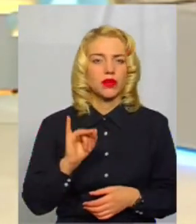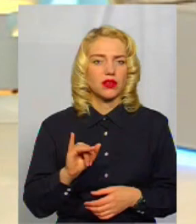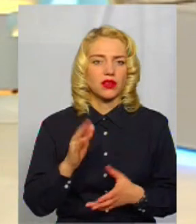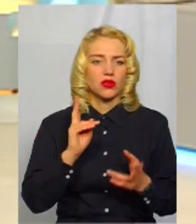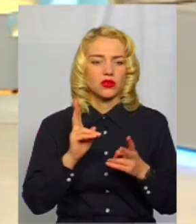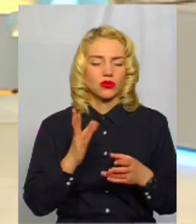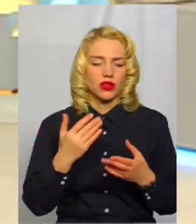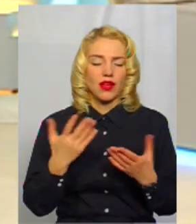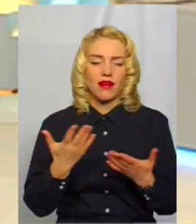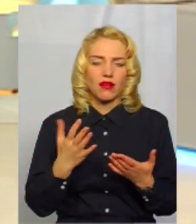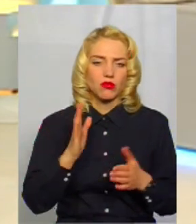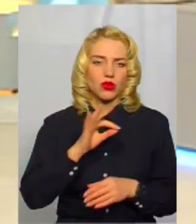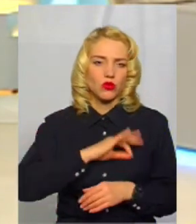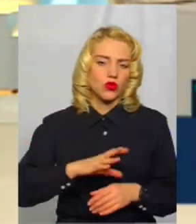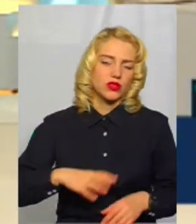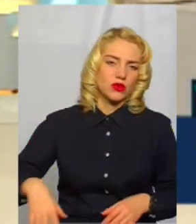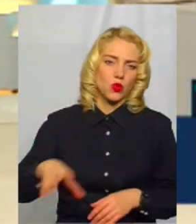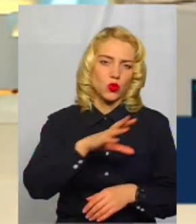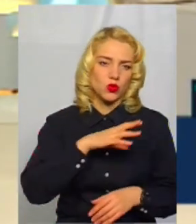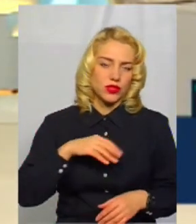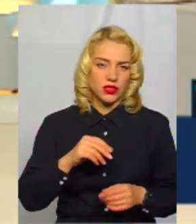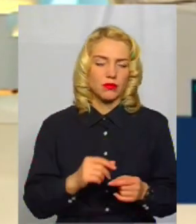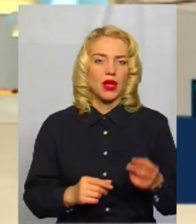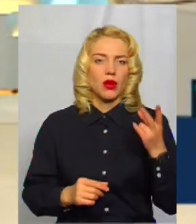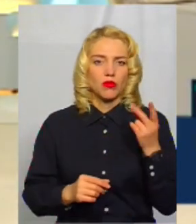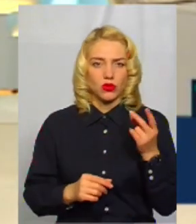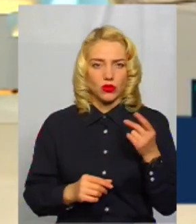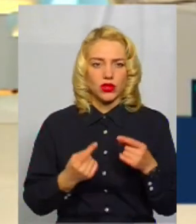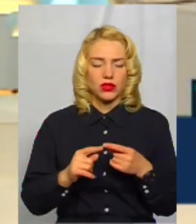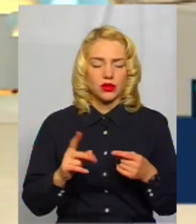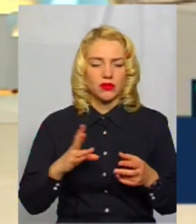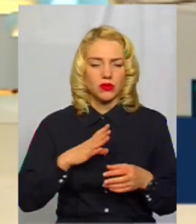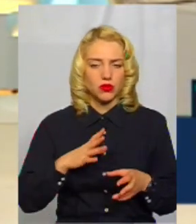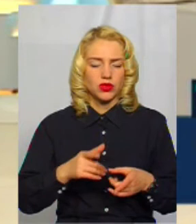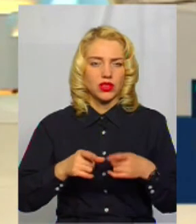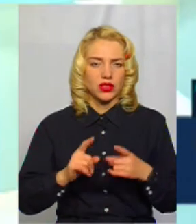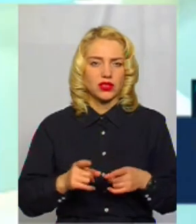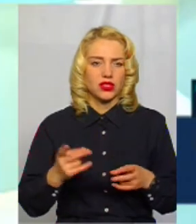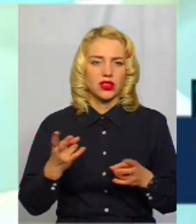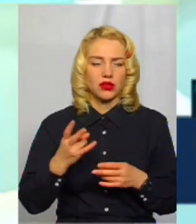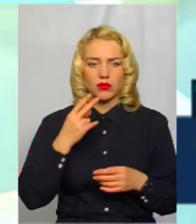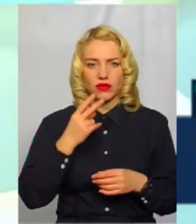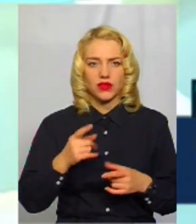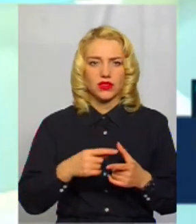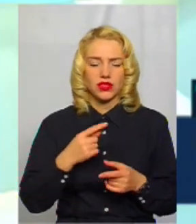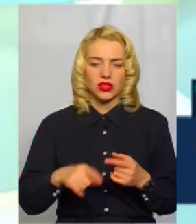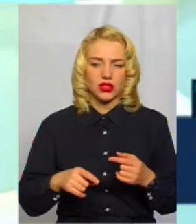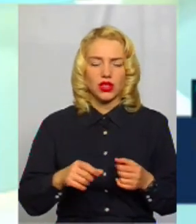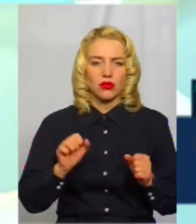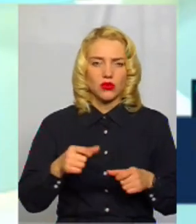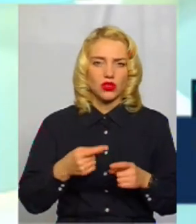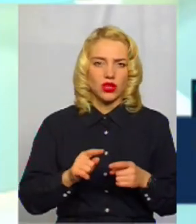яка буде користь від того всім. А, по-друге, це він дійсно має бути реалістичним, подивитися, чи можна його